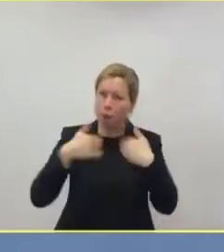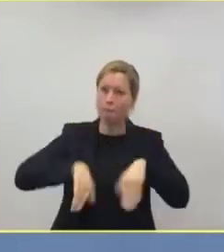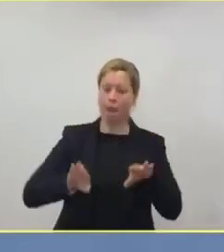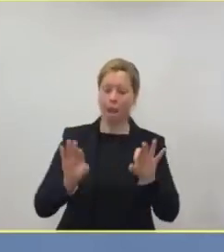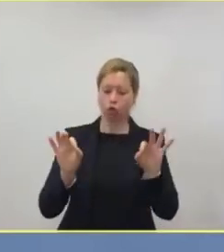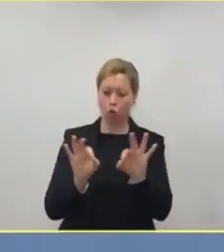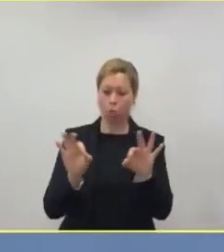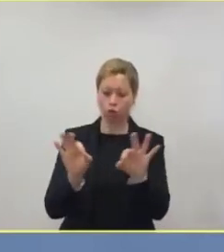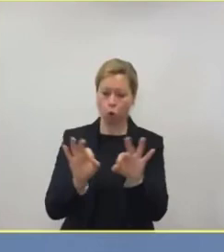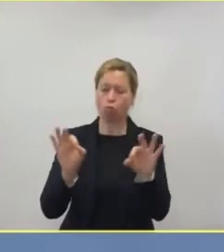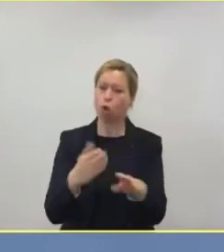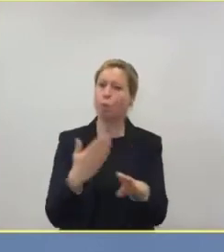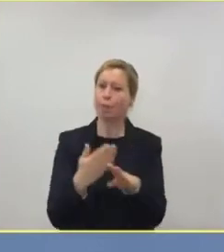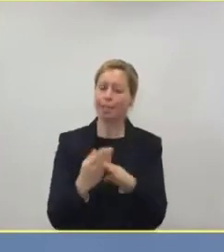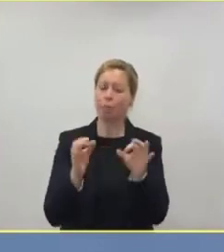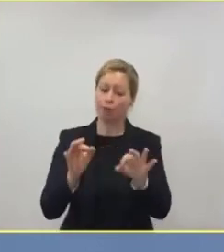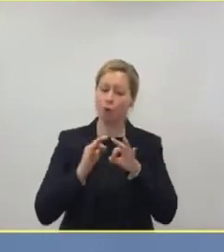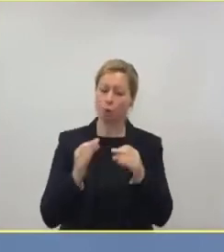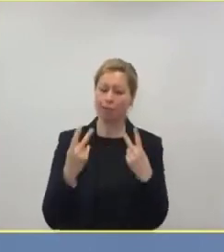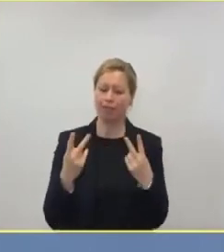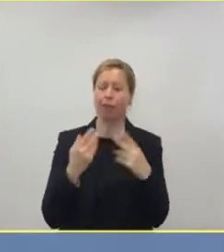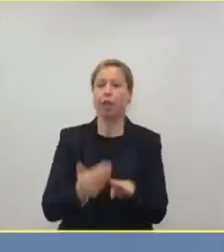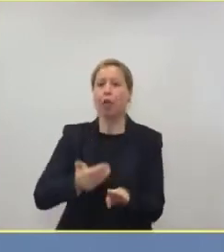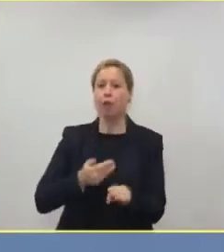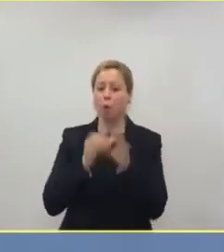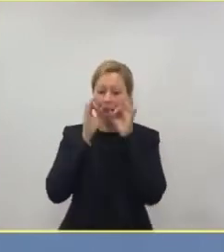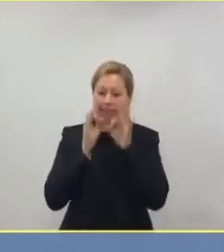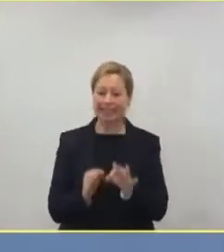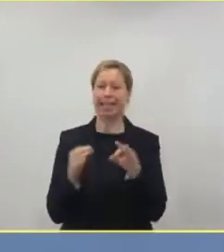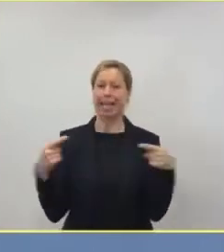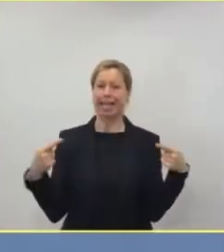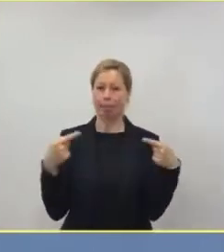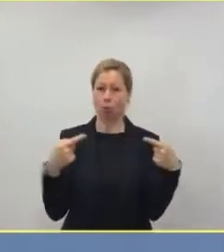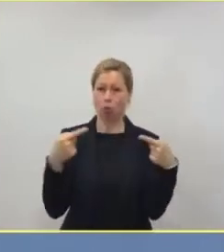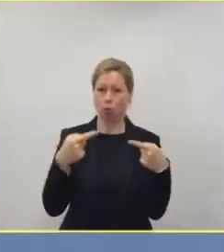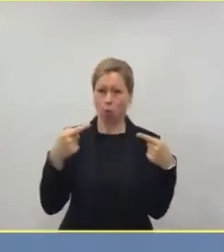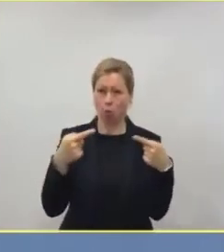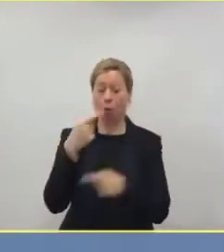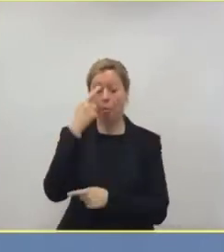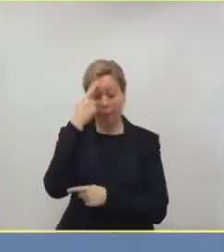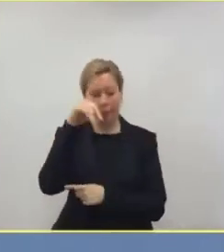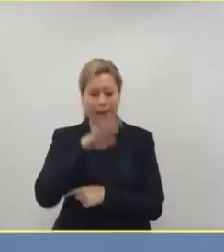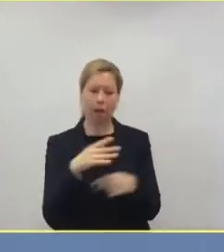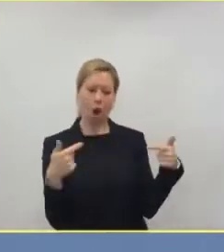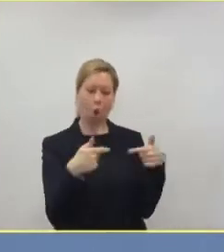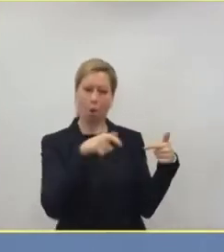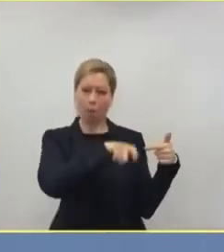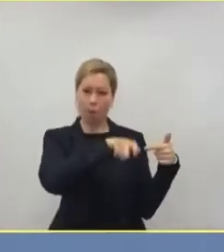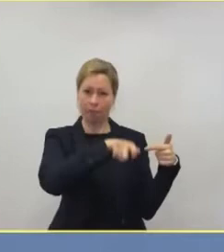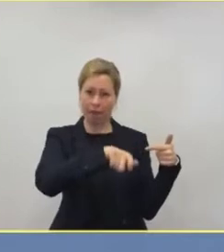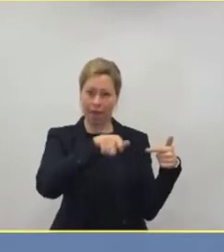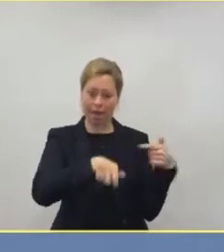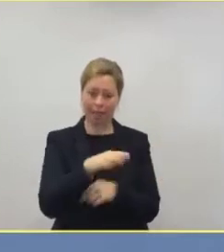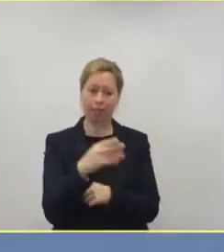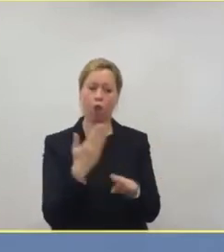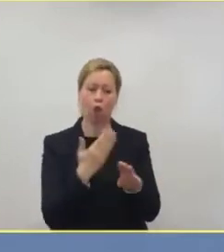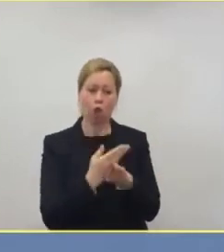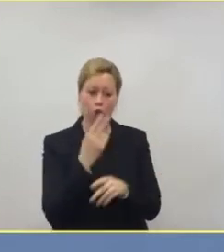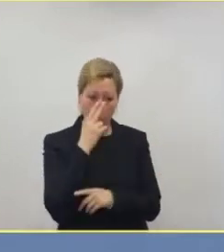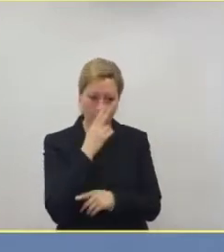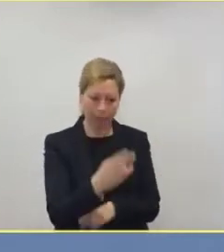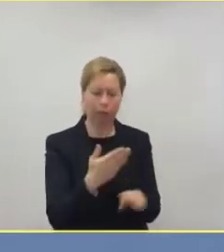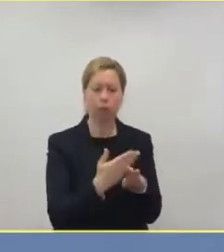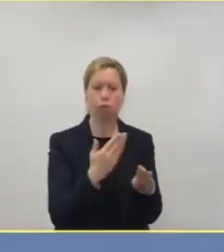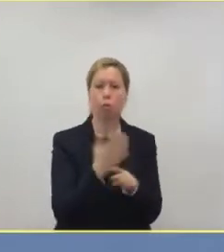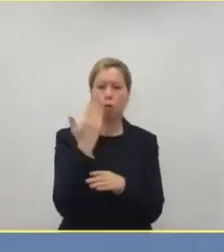mal intensiver diskutieren. Und die Pflegenden, die werden das auch sehen, dass wir tatsächlich da gar nicht drum herum kommen, die PPOGs, die